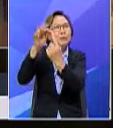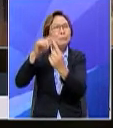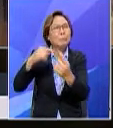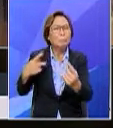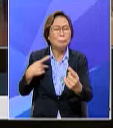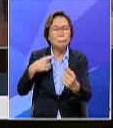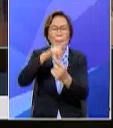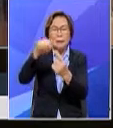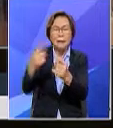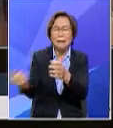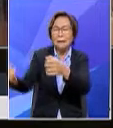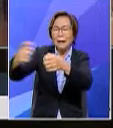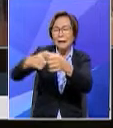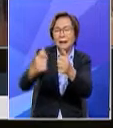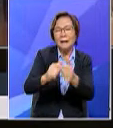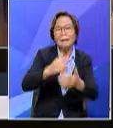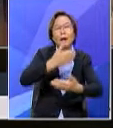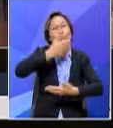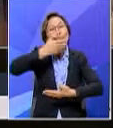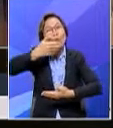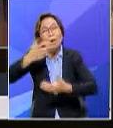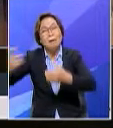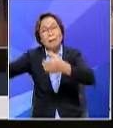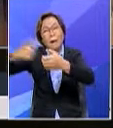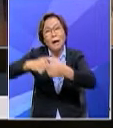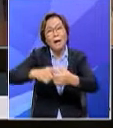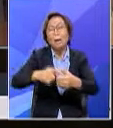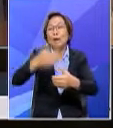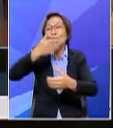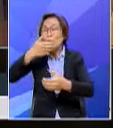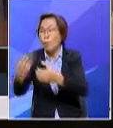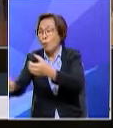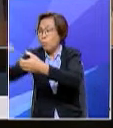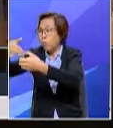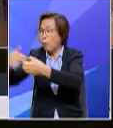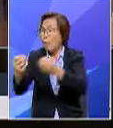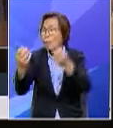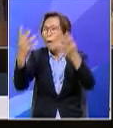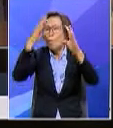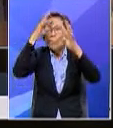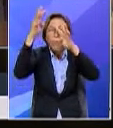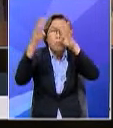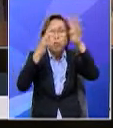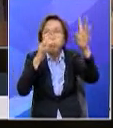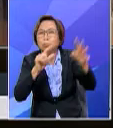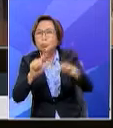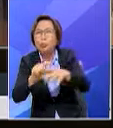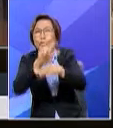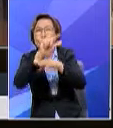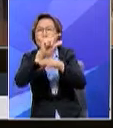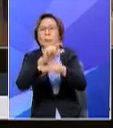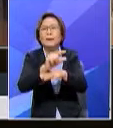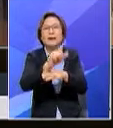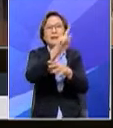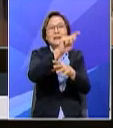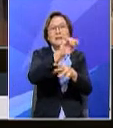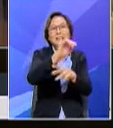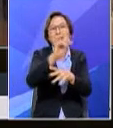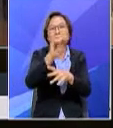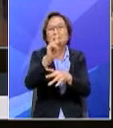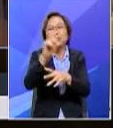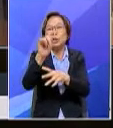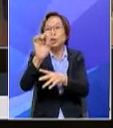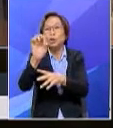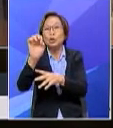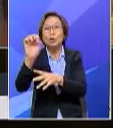kaitkan berkaitan dengan anak muda kita tengok pelibatan anak muda sangat kreatif mereka menggunakan platform TikTok sebagai majlis